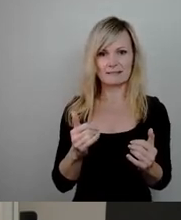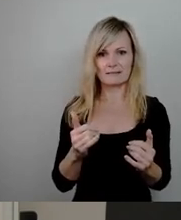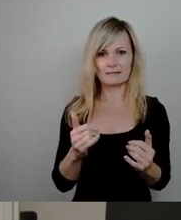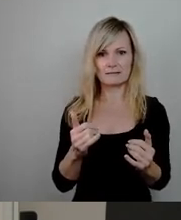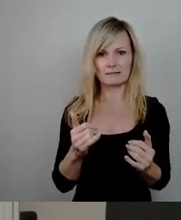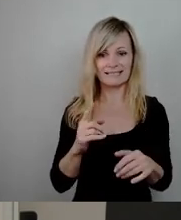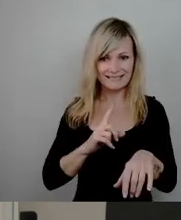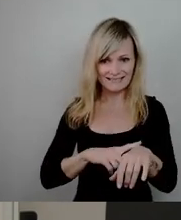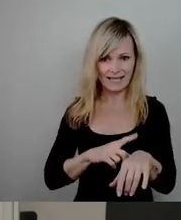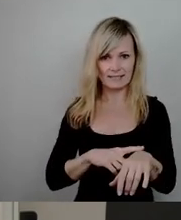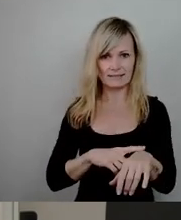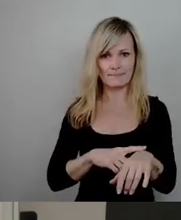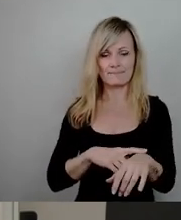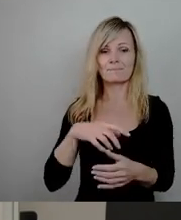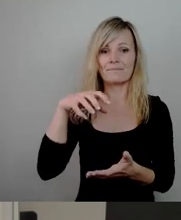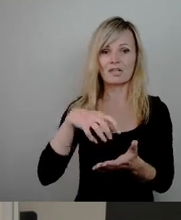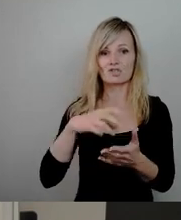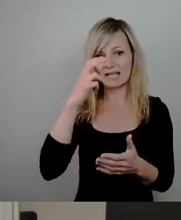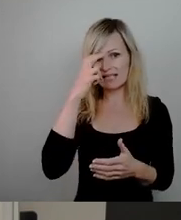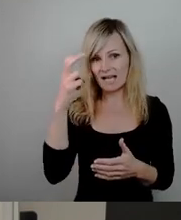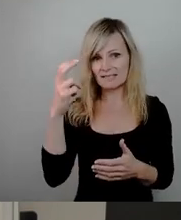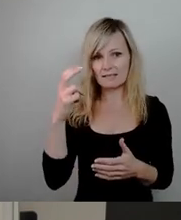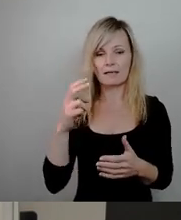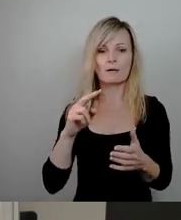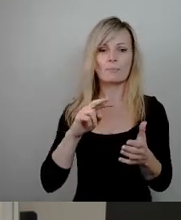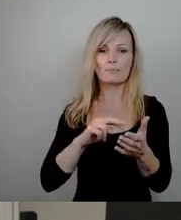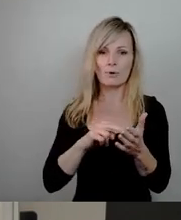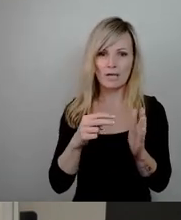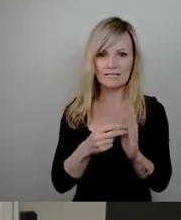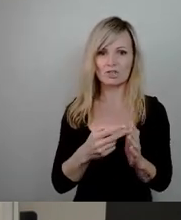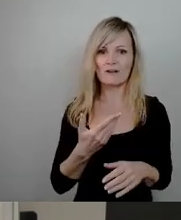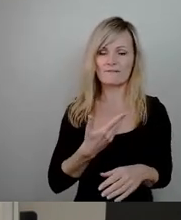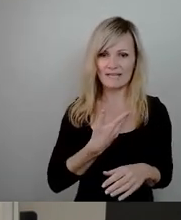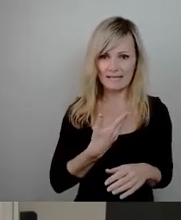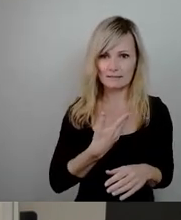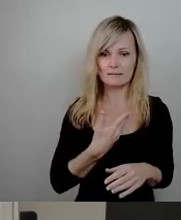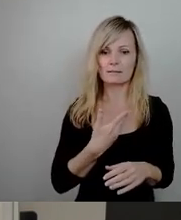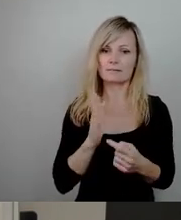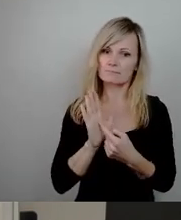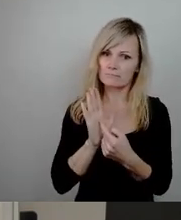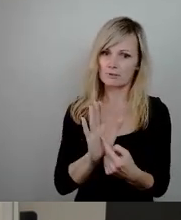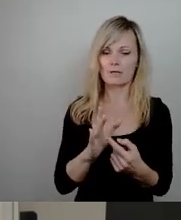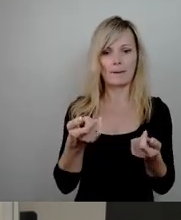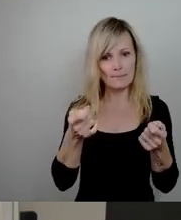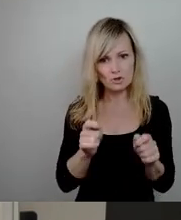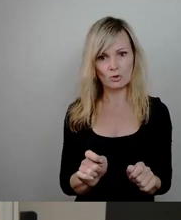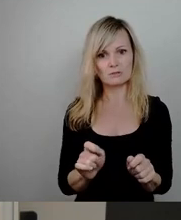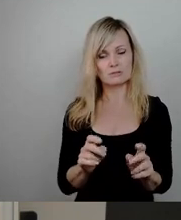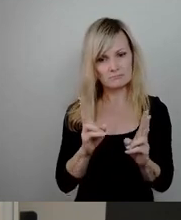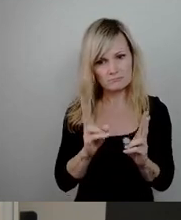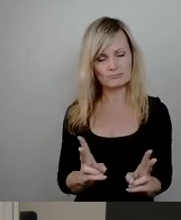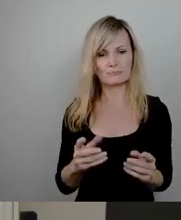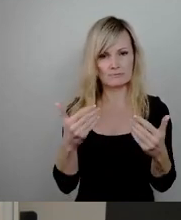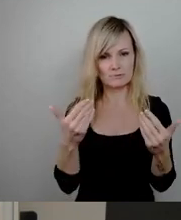auch als Stadtrat, den politischen Willen zu bekunden, einen Beschluss zu fassen und auch dem zuständigen